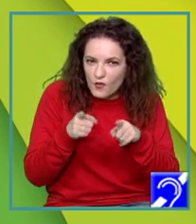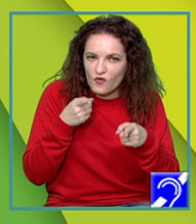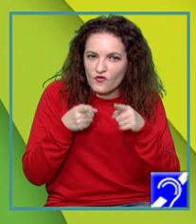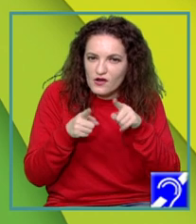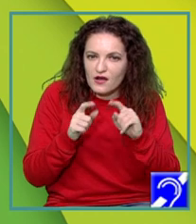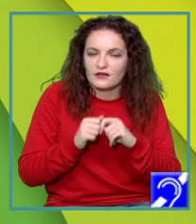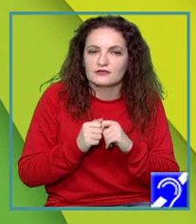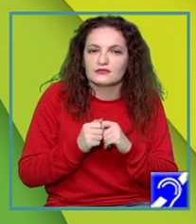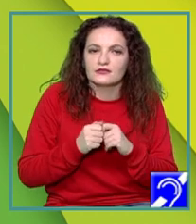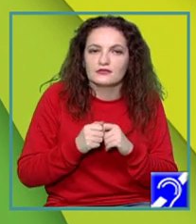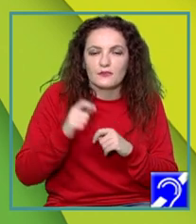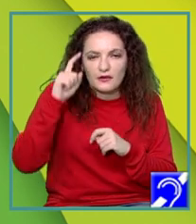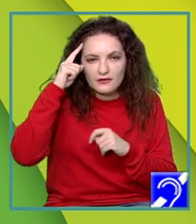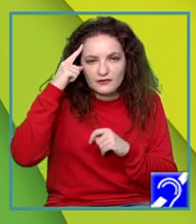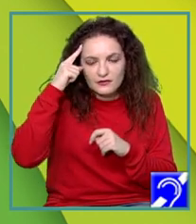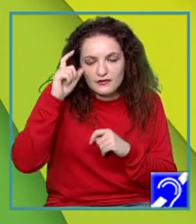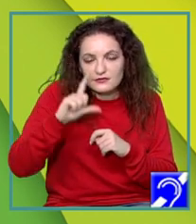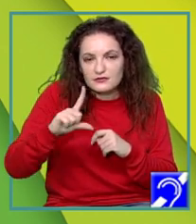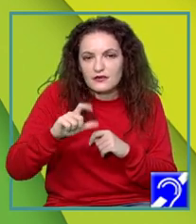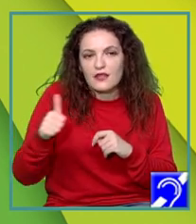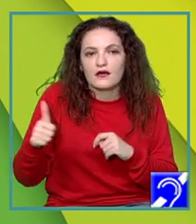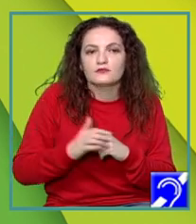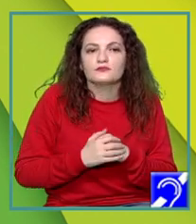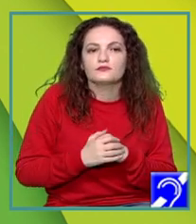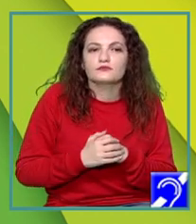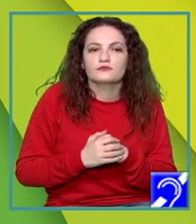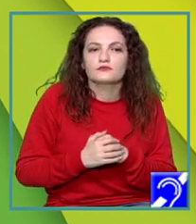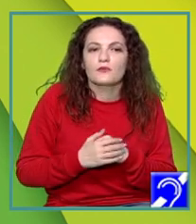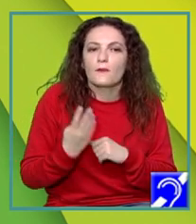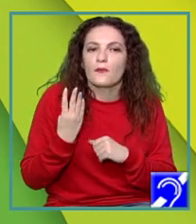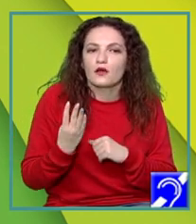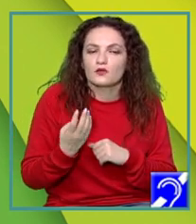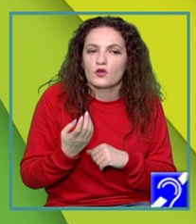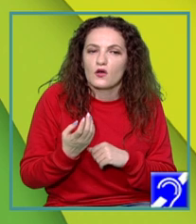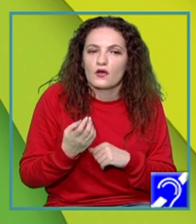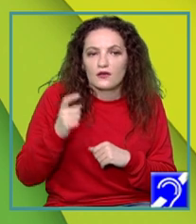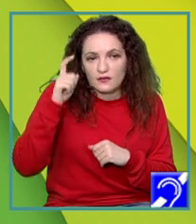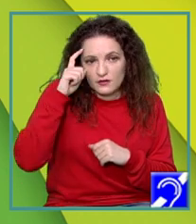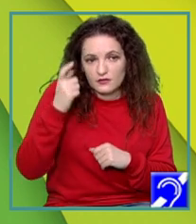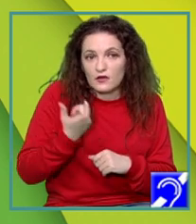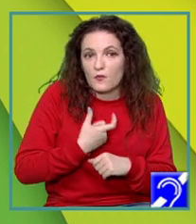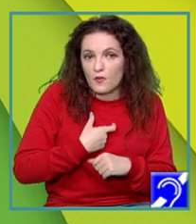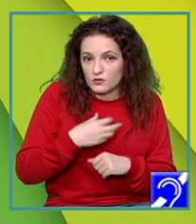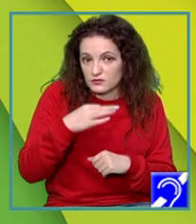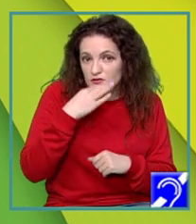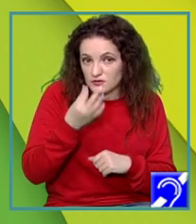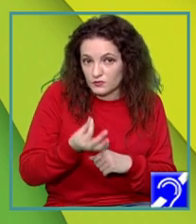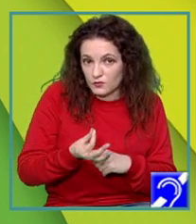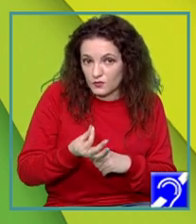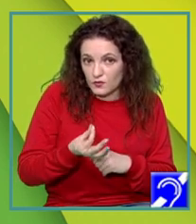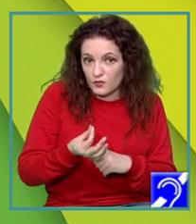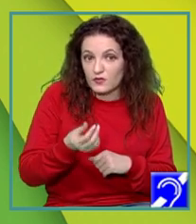provocată să reflectez la 4. Cred că aș putea să le spun și